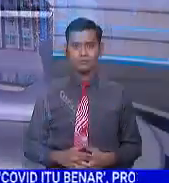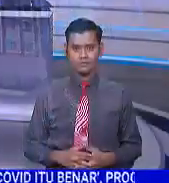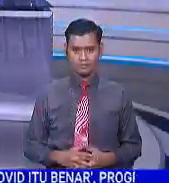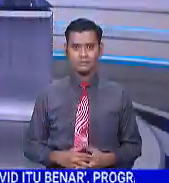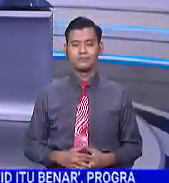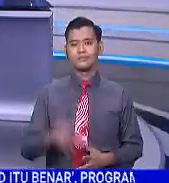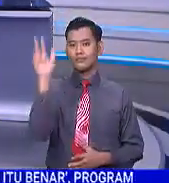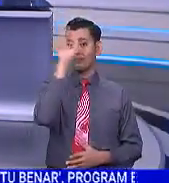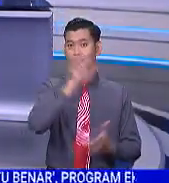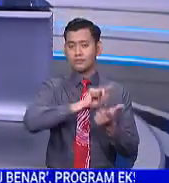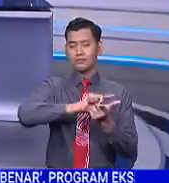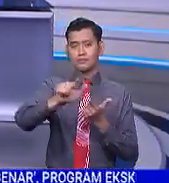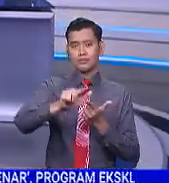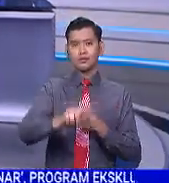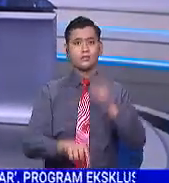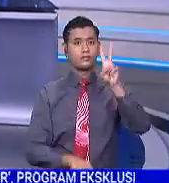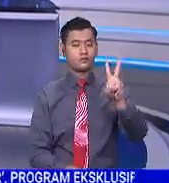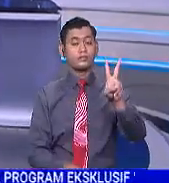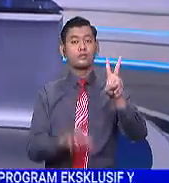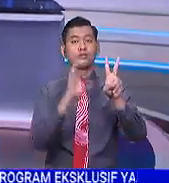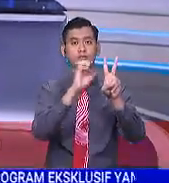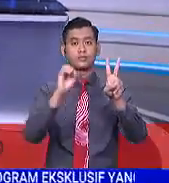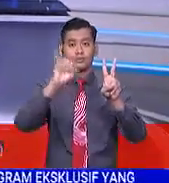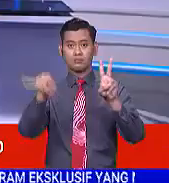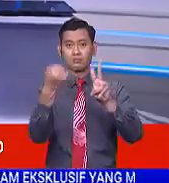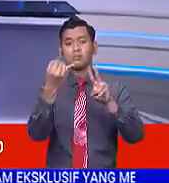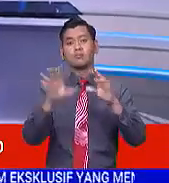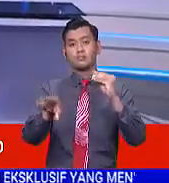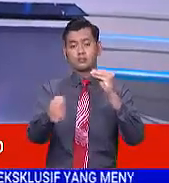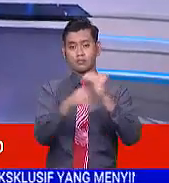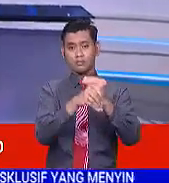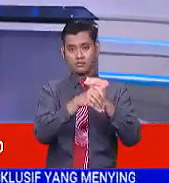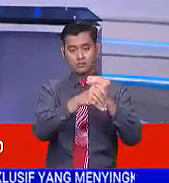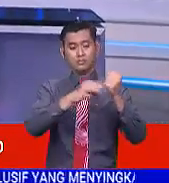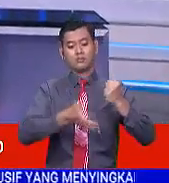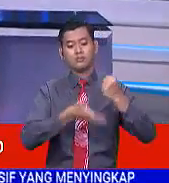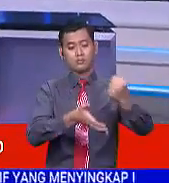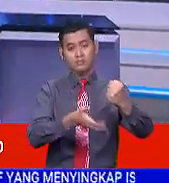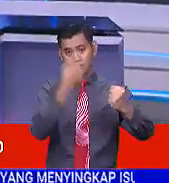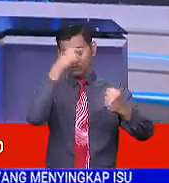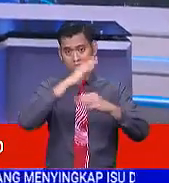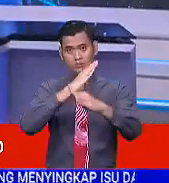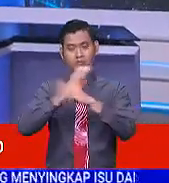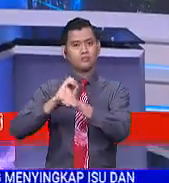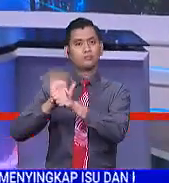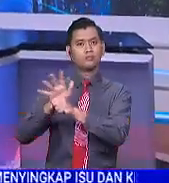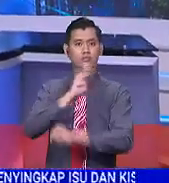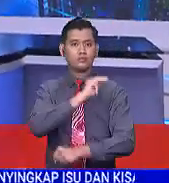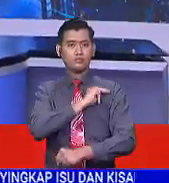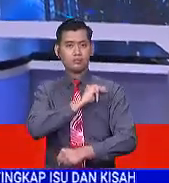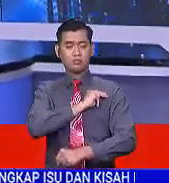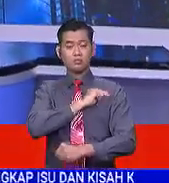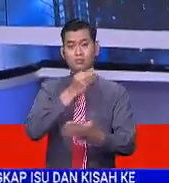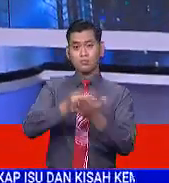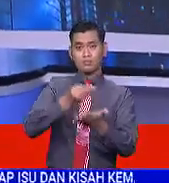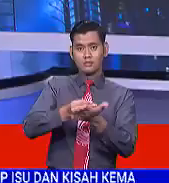Kerajaan meluluskan RM200 juta tambahan peruntukan khas untuk menangani COVID-19. Menteri Keuangan Tengku Datuk